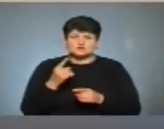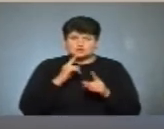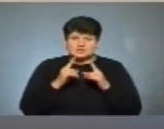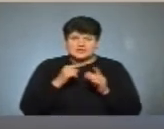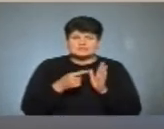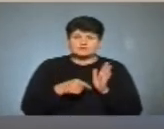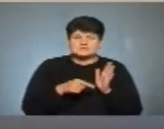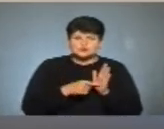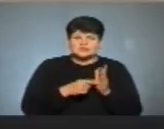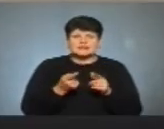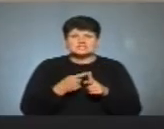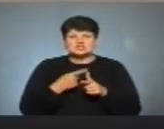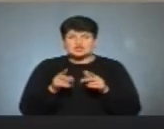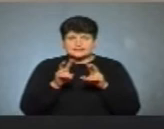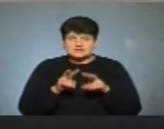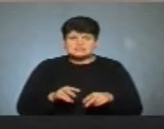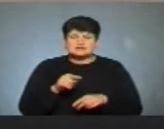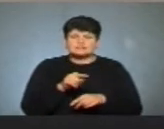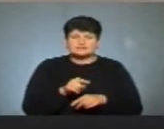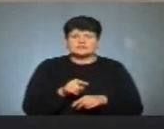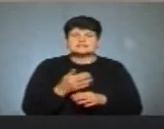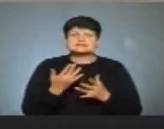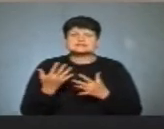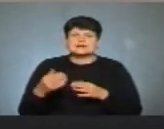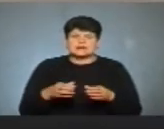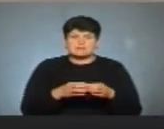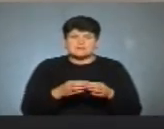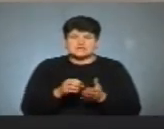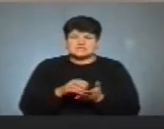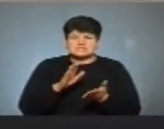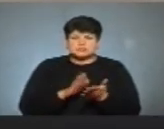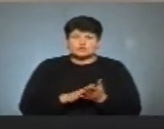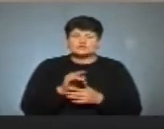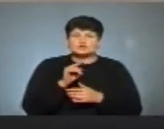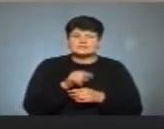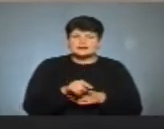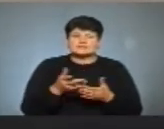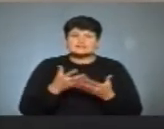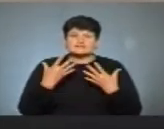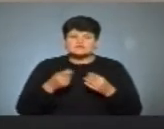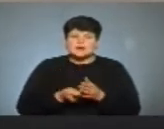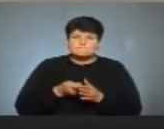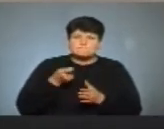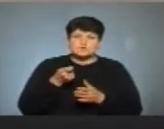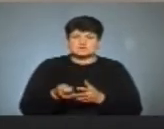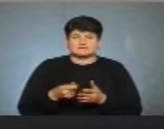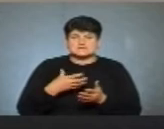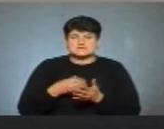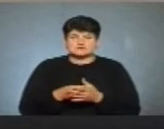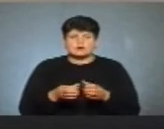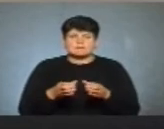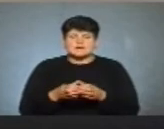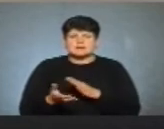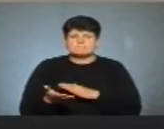міської. Чи аналізували ВТ, скільки партій зареєстровано тих, які вже подавали свої партії